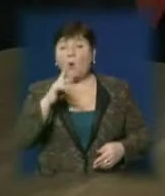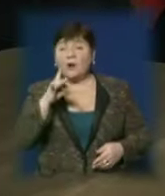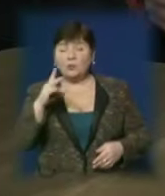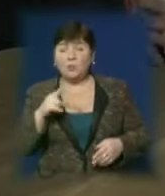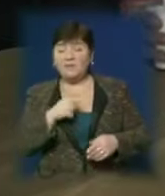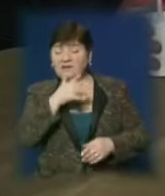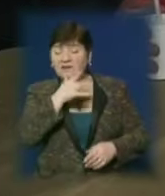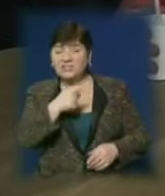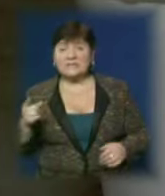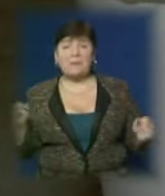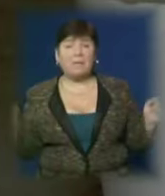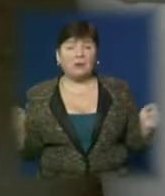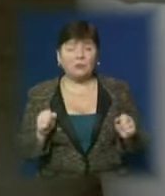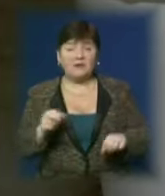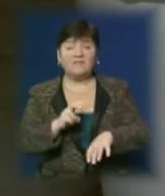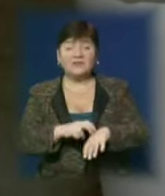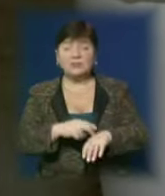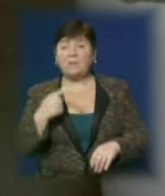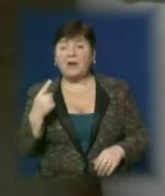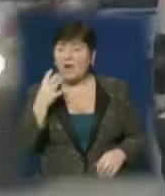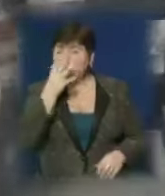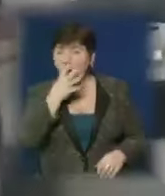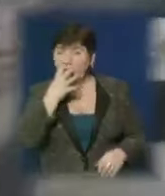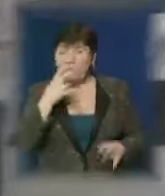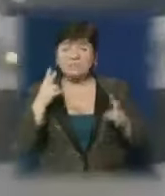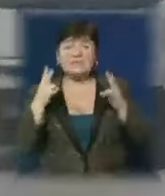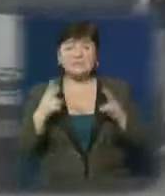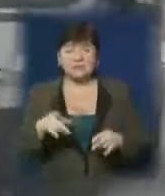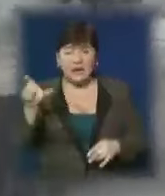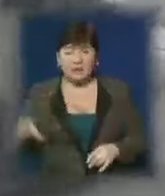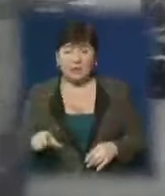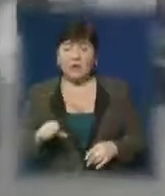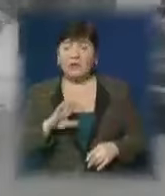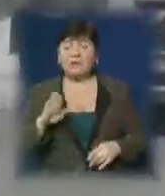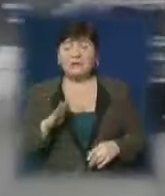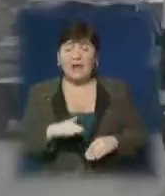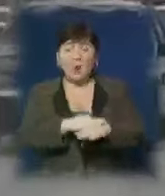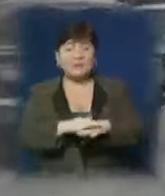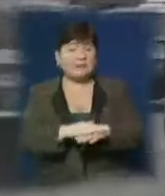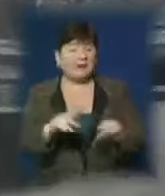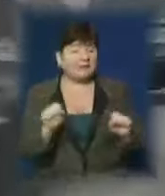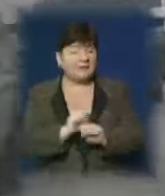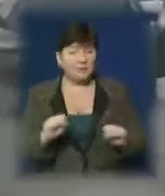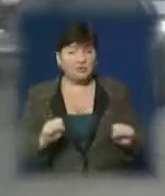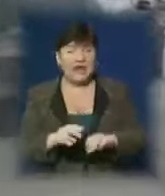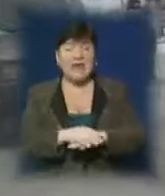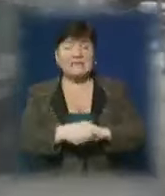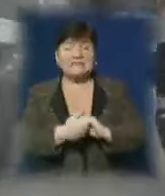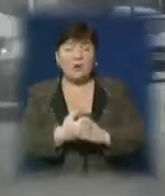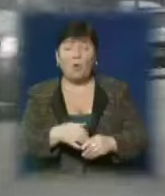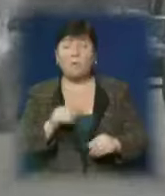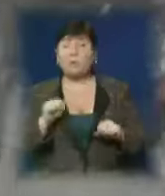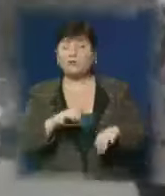Під час переохолодження лікарі радять перш за все зігріти постраждалого, але в жодному разі не розтирати його снігом, бо це може